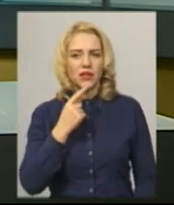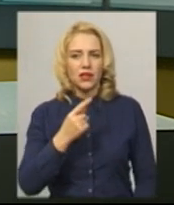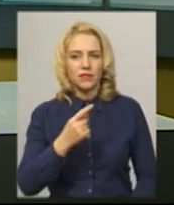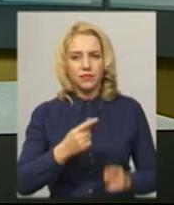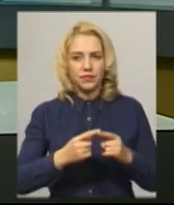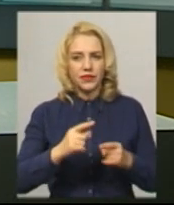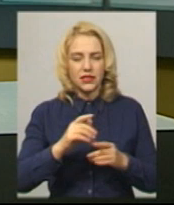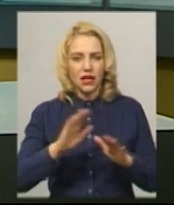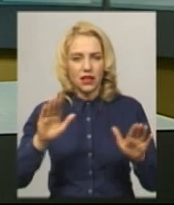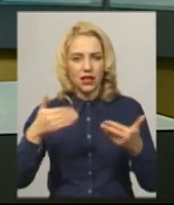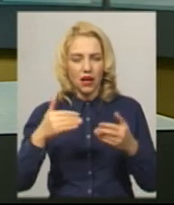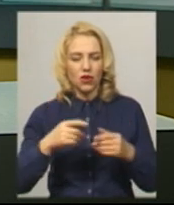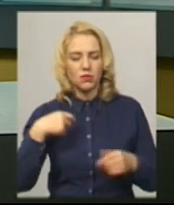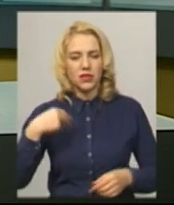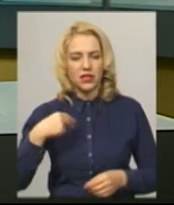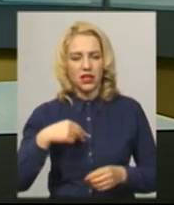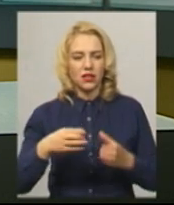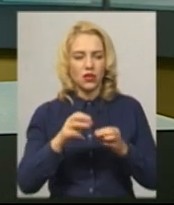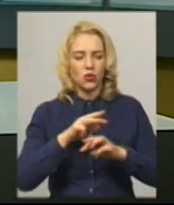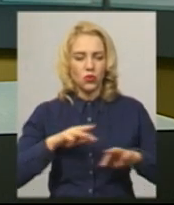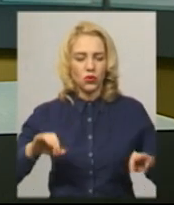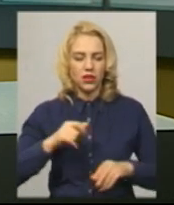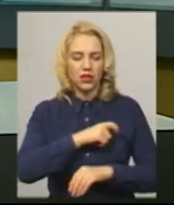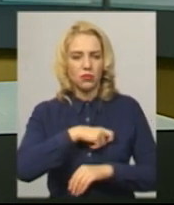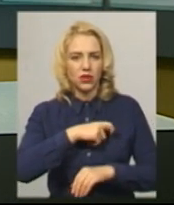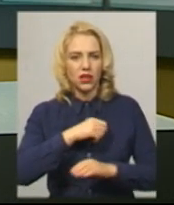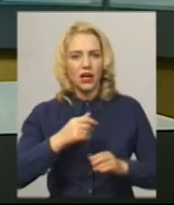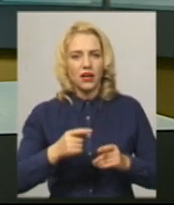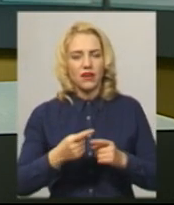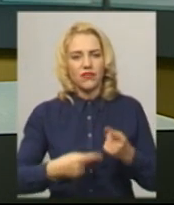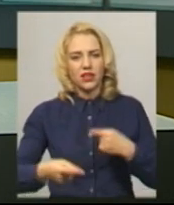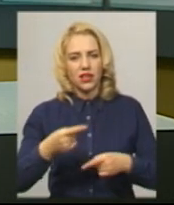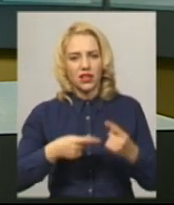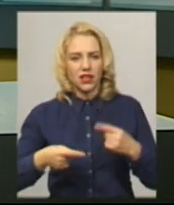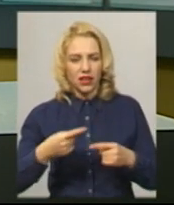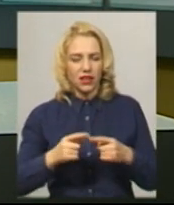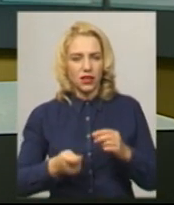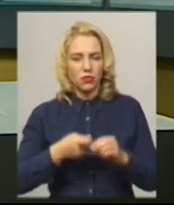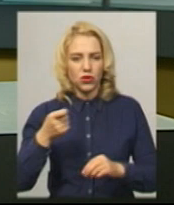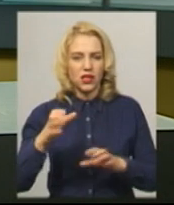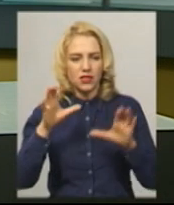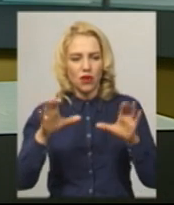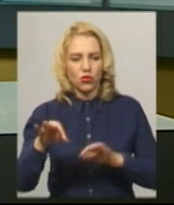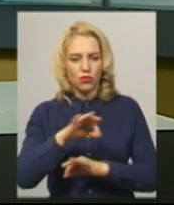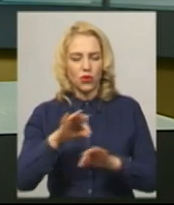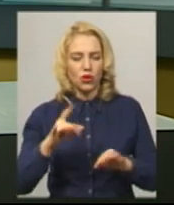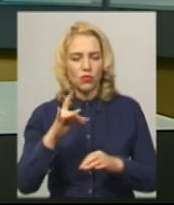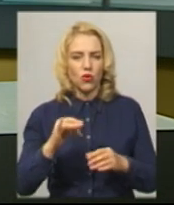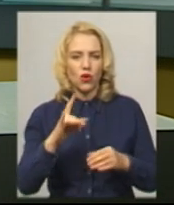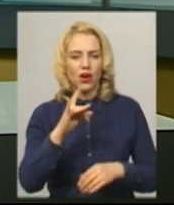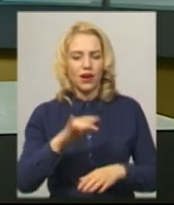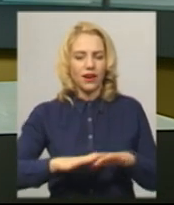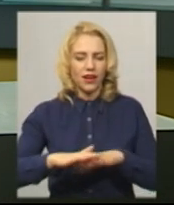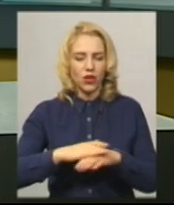мітингувальники закликають президента, уряд та депутаті відкликати подані законопроекти про ринок землі. Додає, про проведення акції